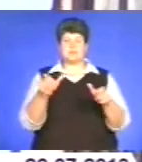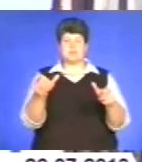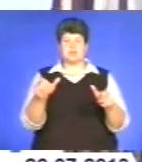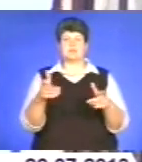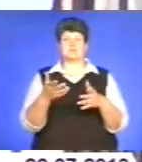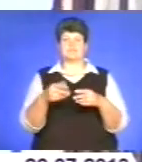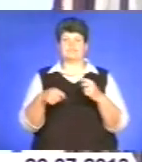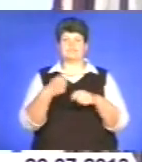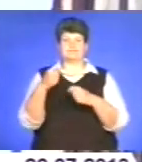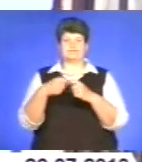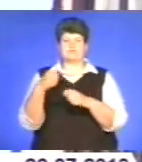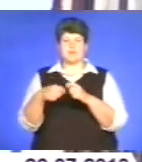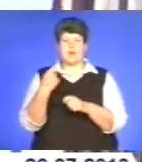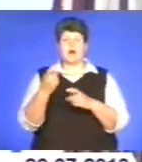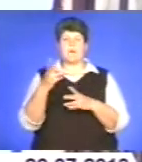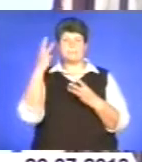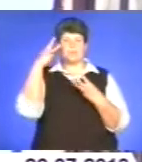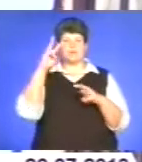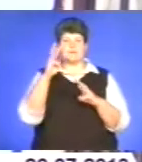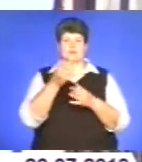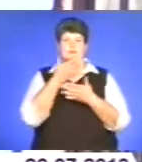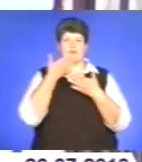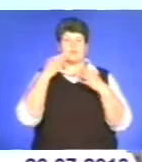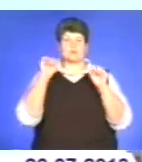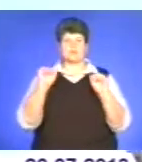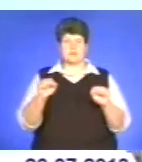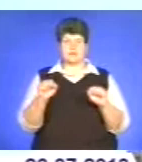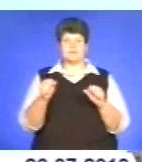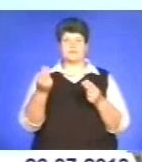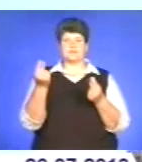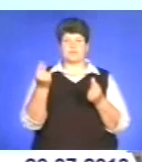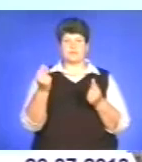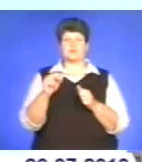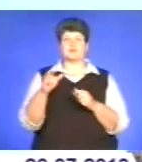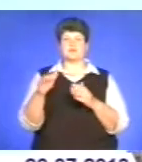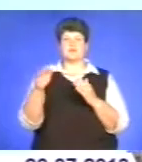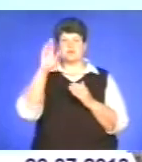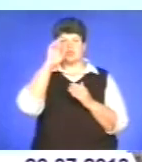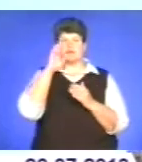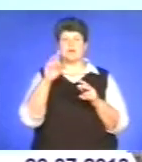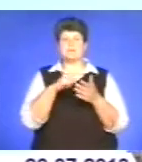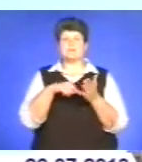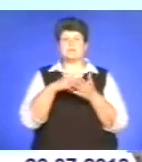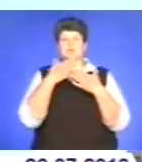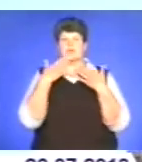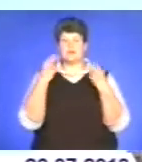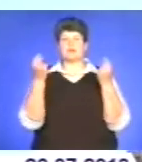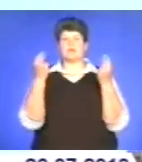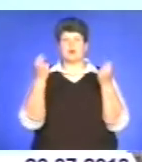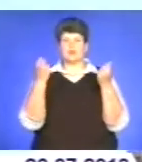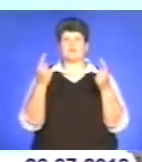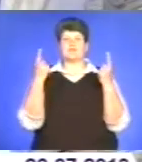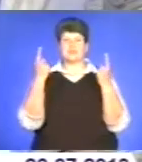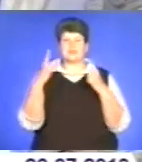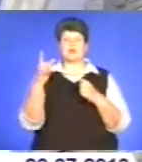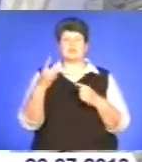технологіями у великих масштабах немає можливості. Субвенцій від державі місто немає. На кошти у великих розмірах і з міського бюджету